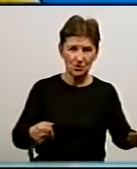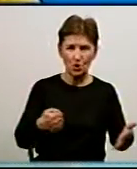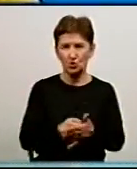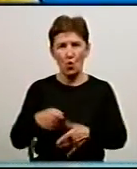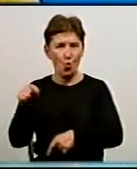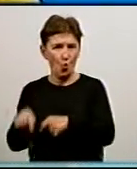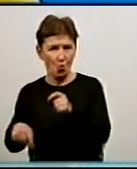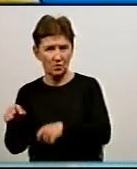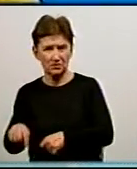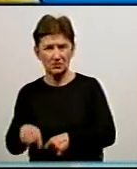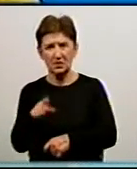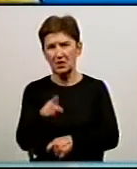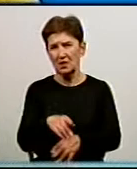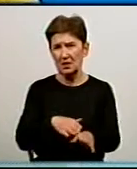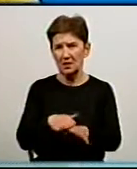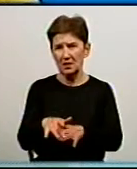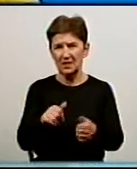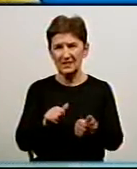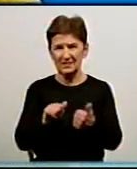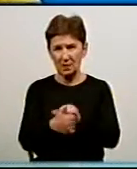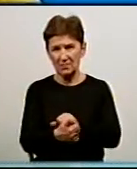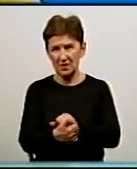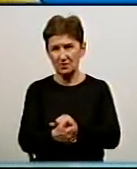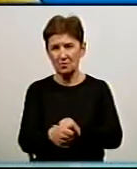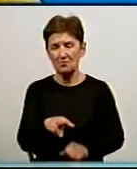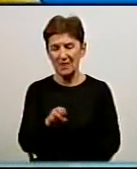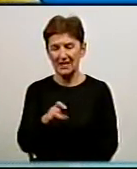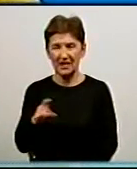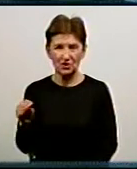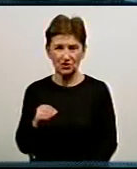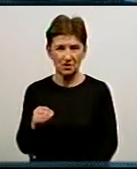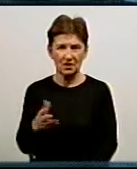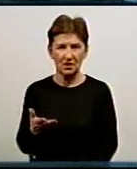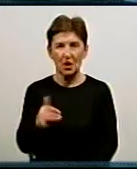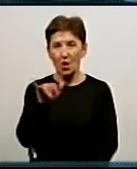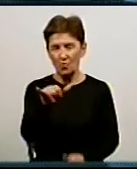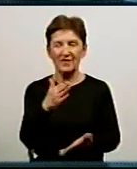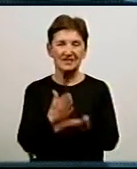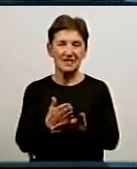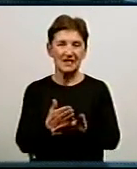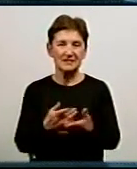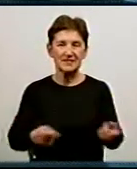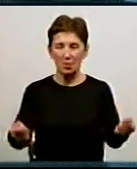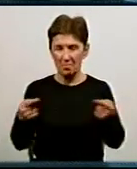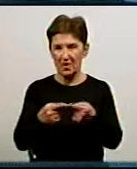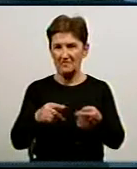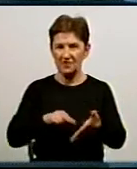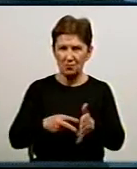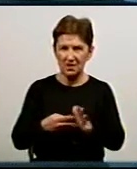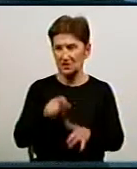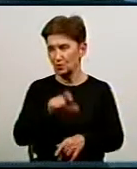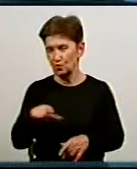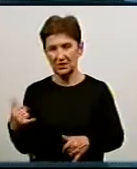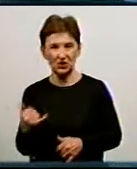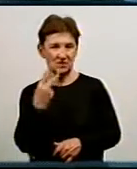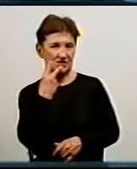проводимо заміну арматури, заміну цих мереж. Є, перепрошую, певний план, певний графік, тому що люди зараз дивляться і вони